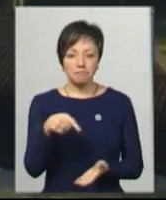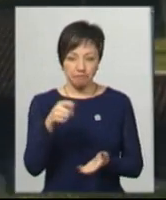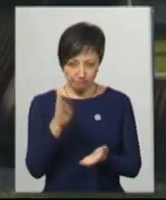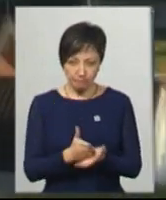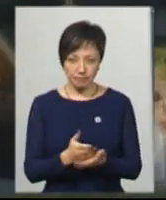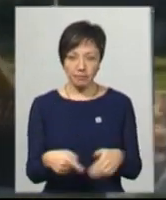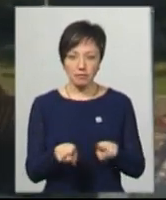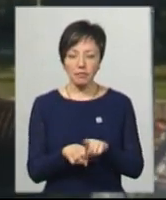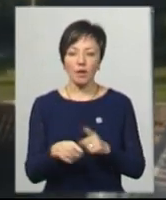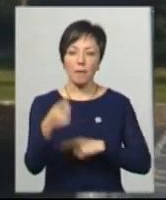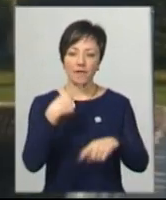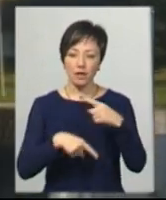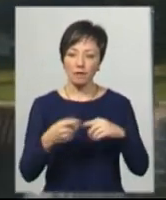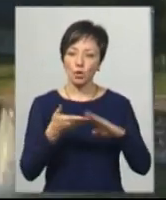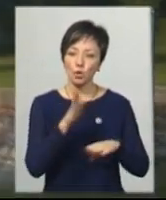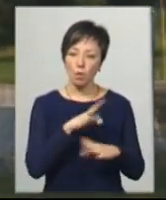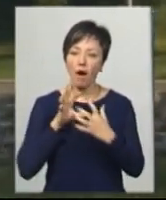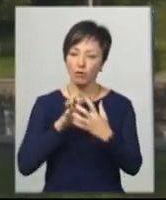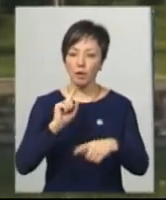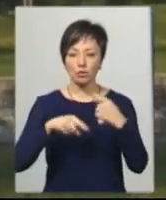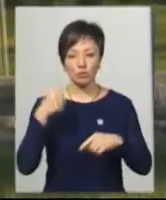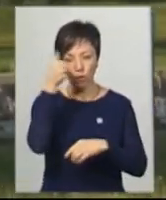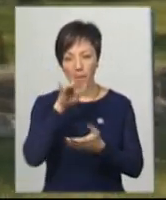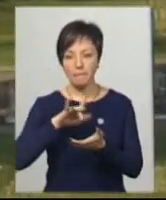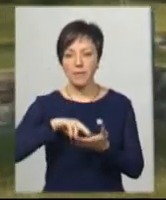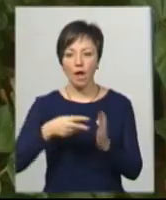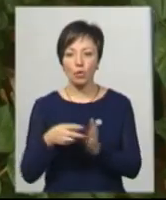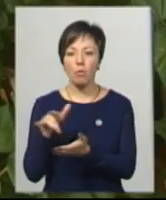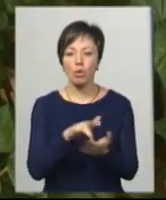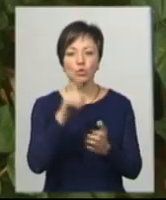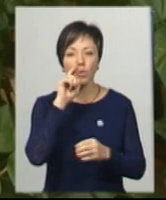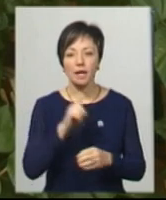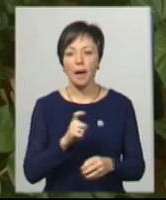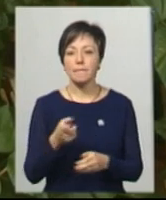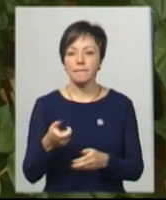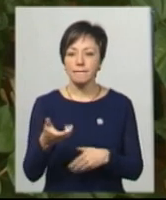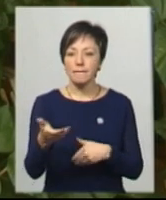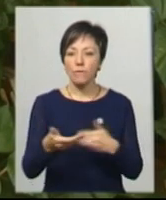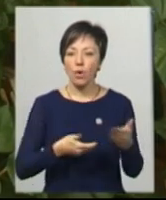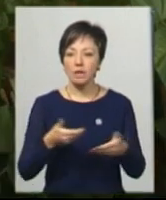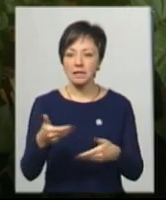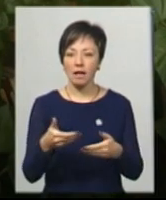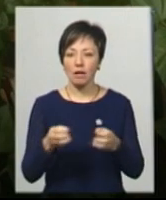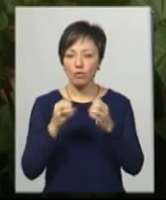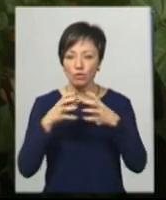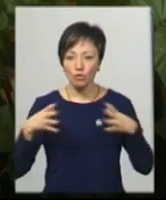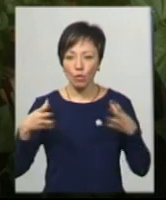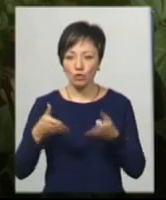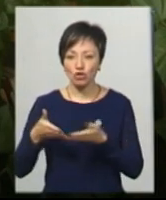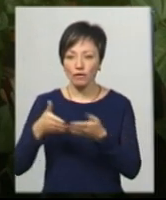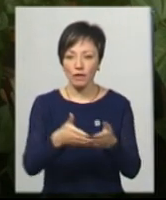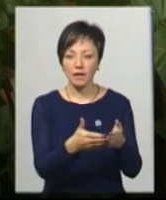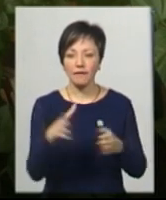Додому повертався автобусом. Додає, наступного року планує подруж Україною. Похід по воді на надувному човні по всьому Дністру,